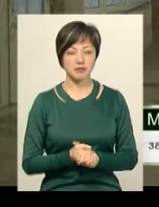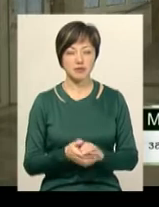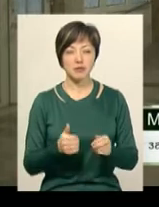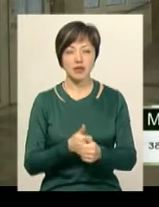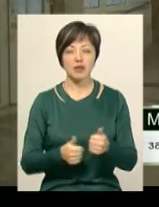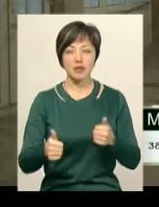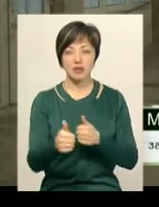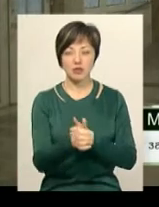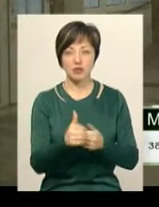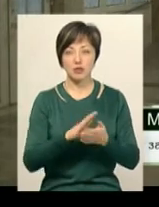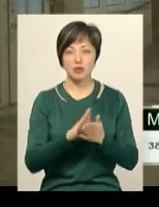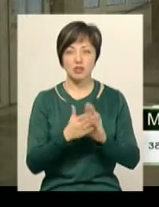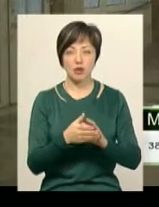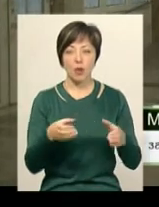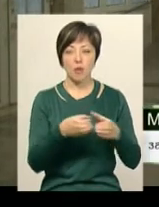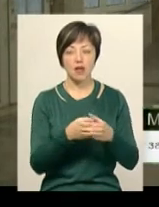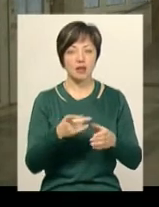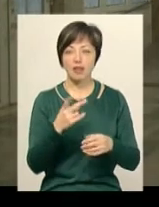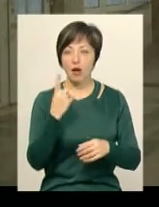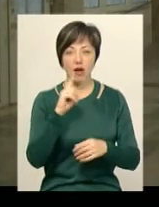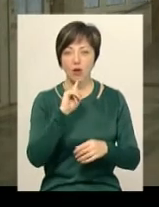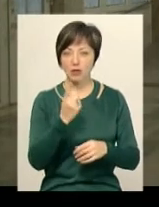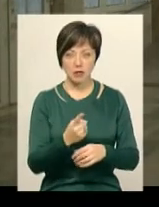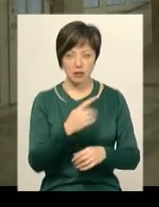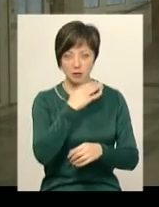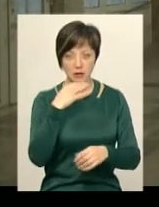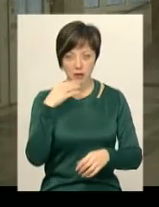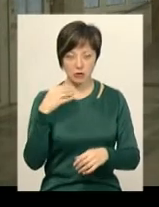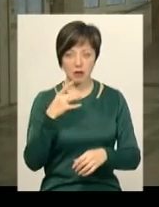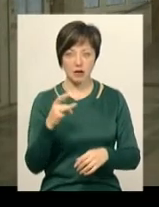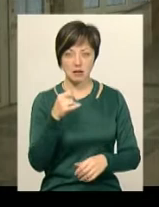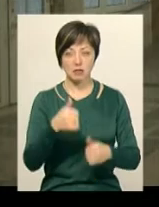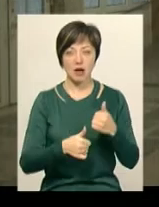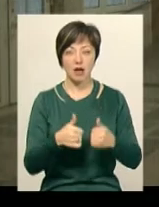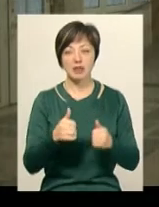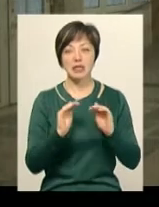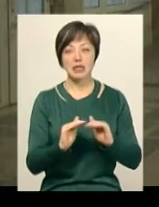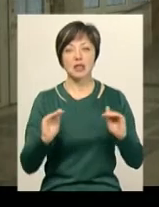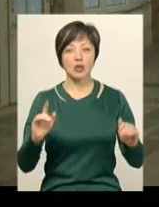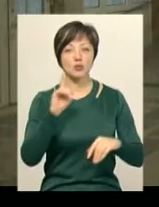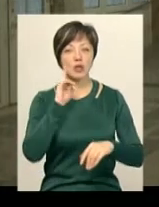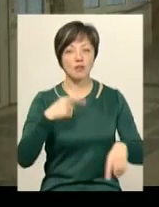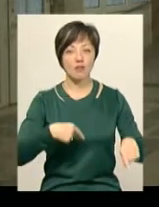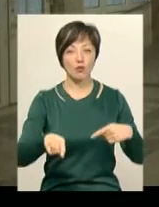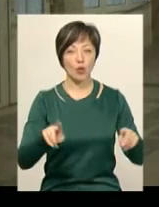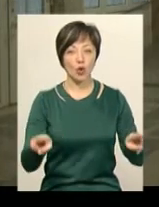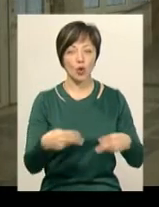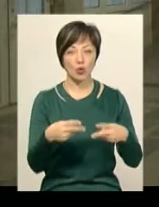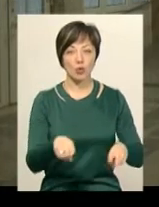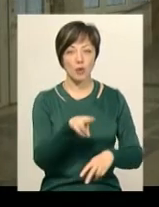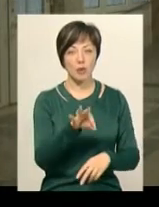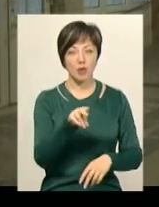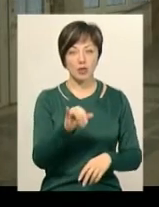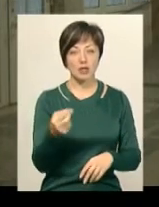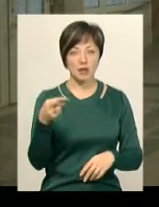загалом приймають участь вже не один рік. Ось це дитячо-юнацько-юнацько-футбольний клуб «Поділля»,